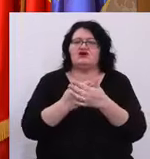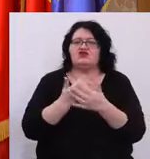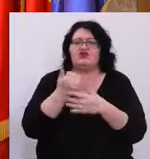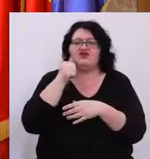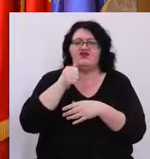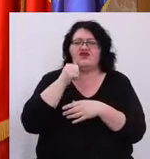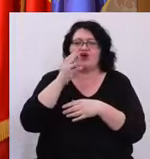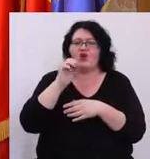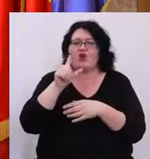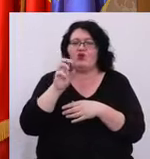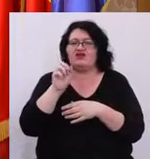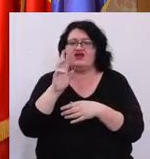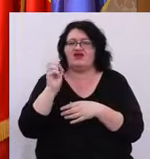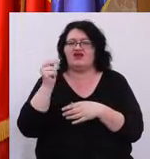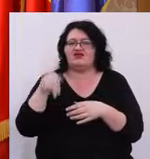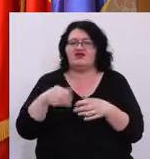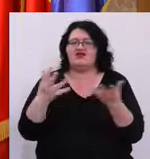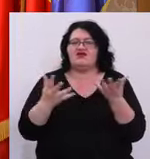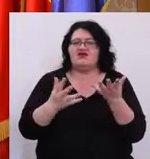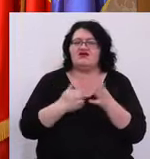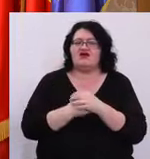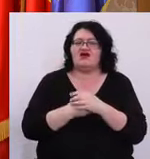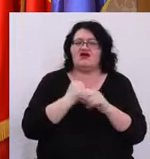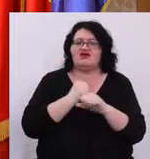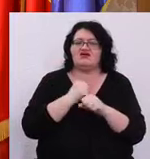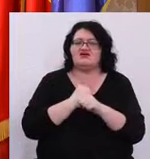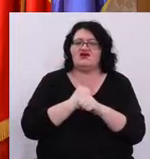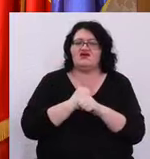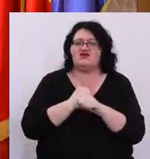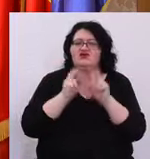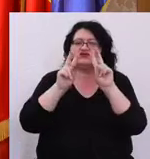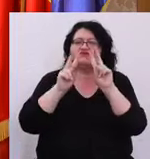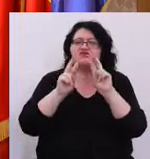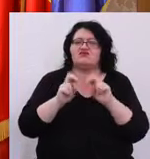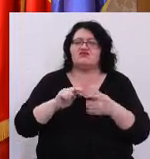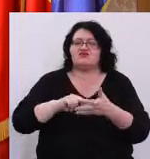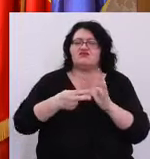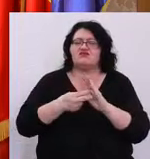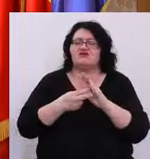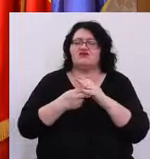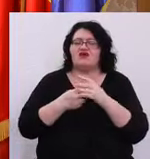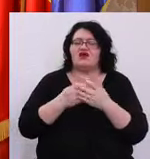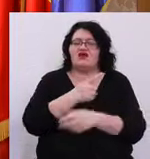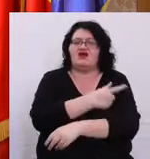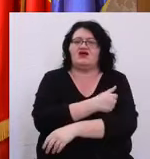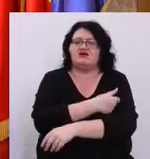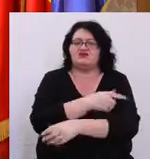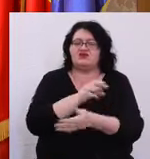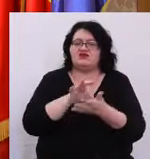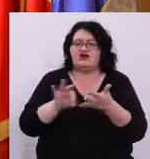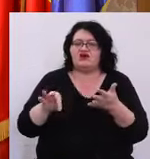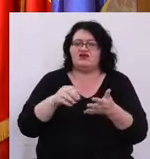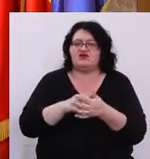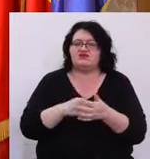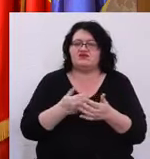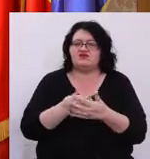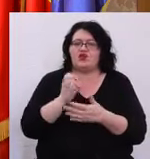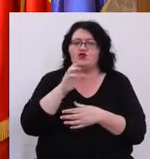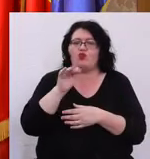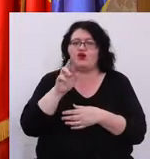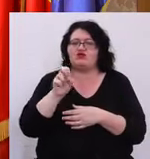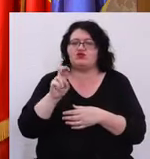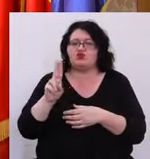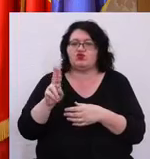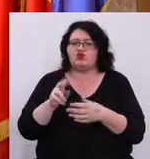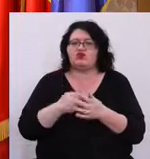col uterin care se desușoară în ambulatoriu clinicii de obstetrică ginecologie Odobescu